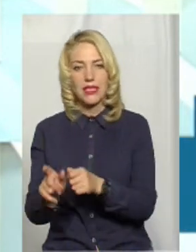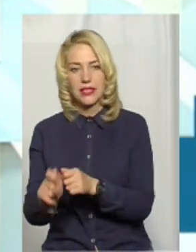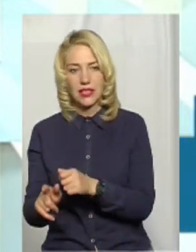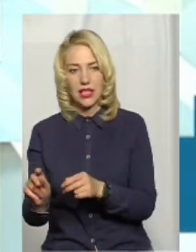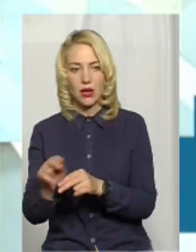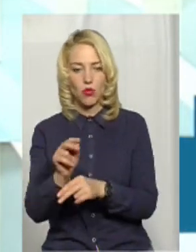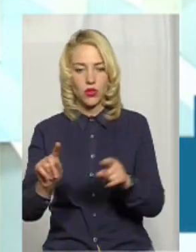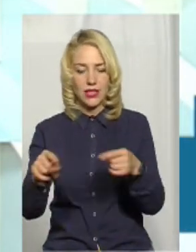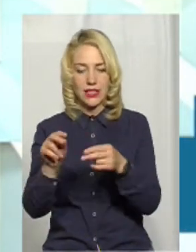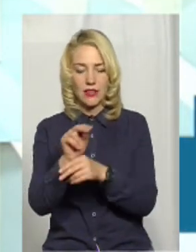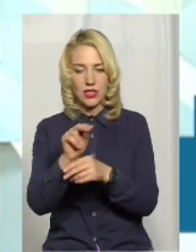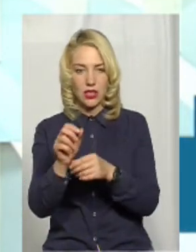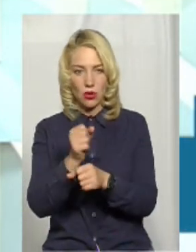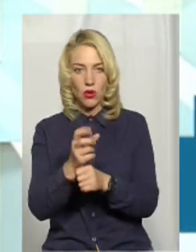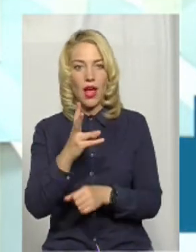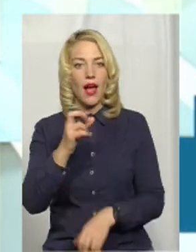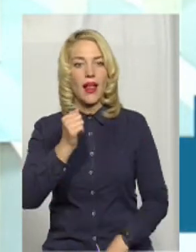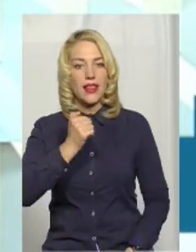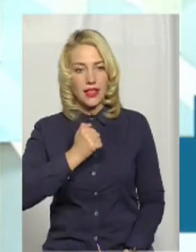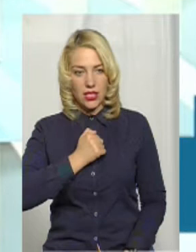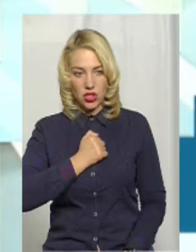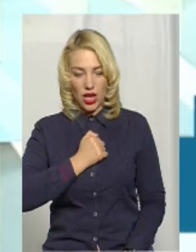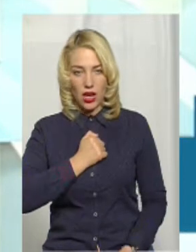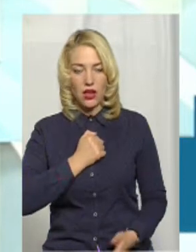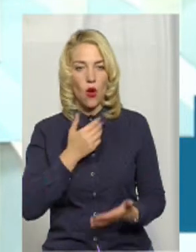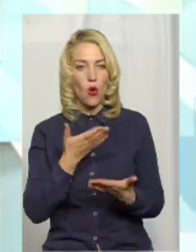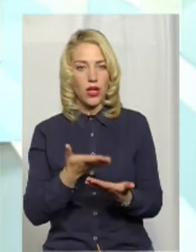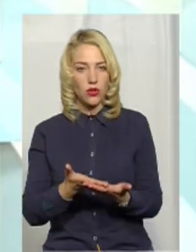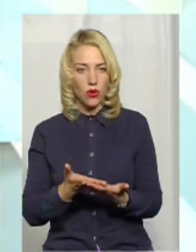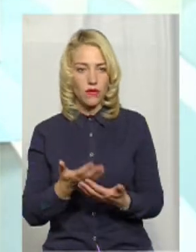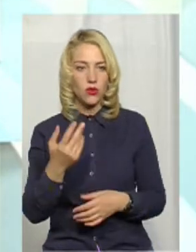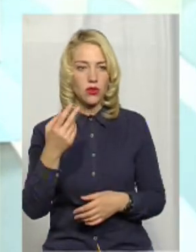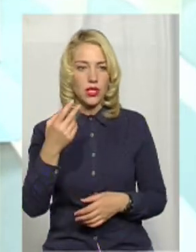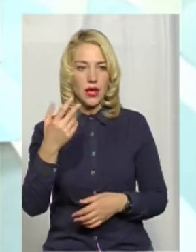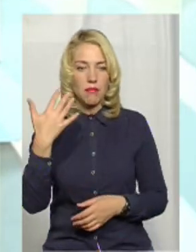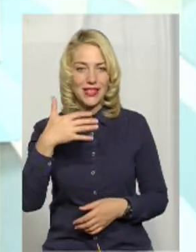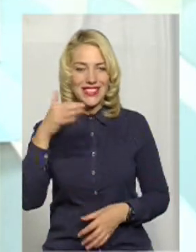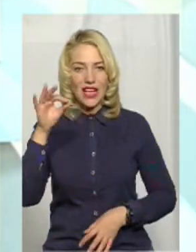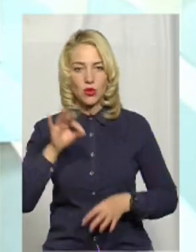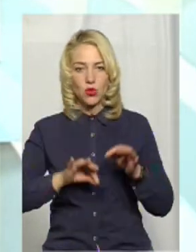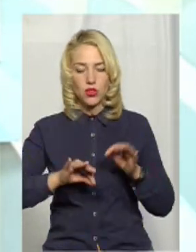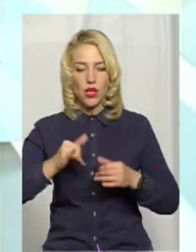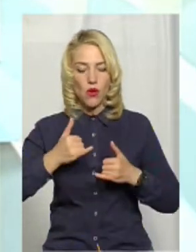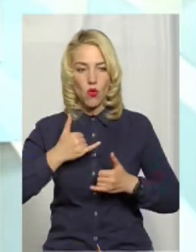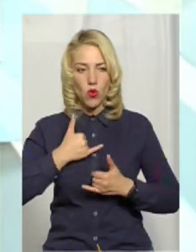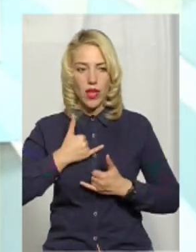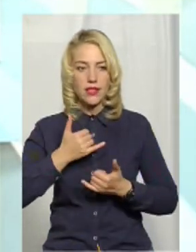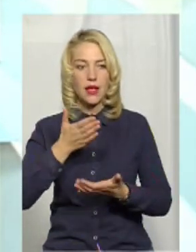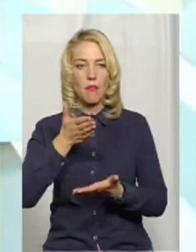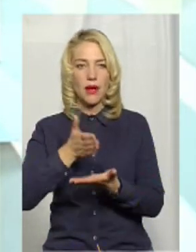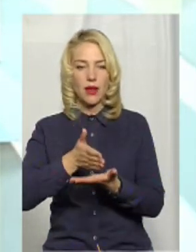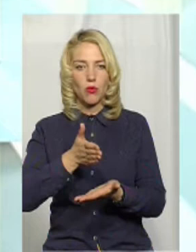ремонтно-реставраційні роботи. Але, на жаль, орієнтовно, більше 50% у нас перебувають